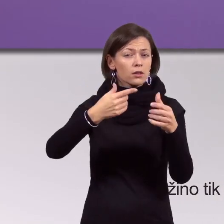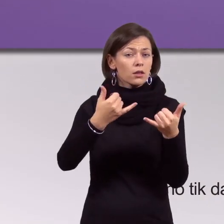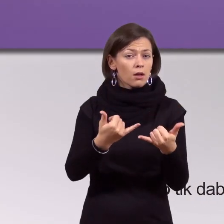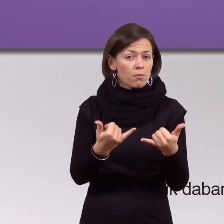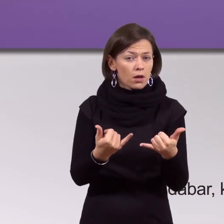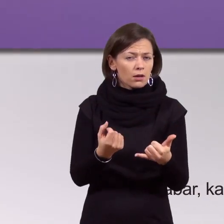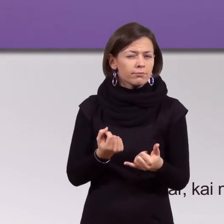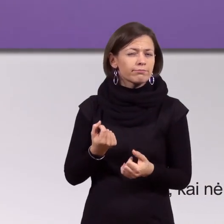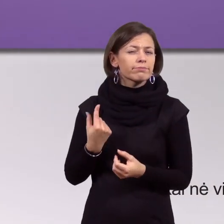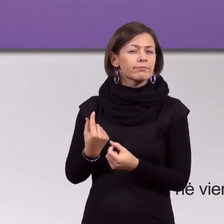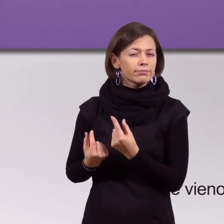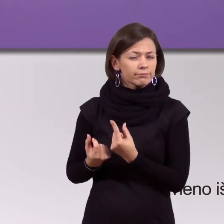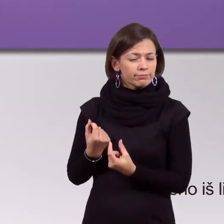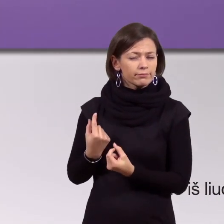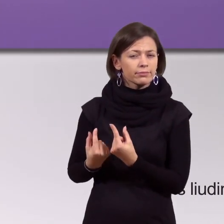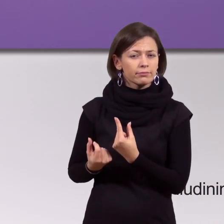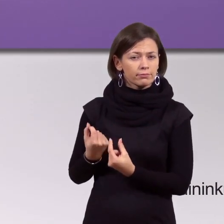liudininkų nebėra gyvų?